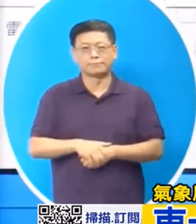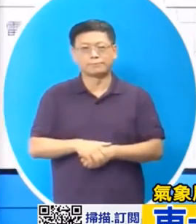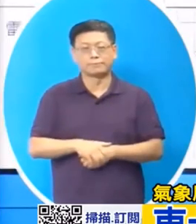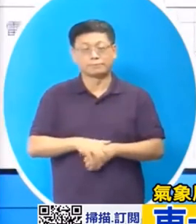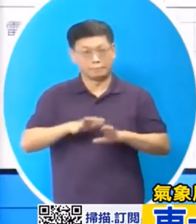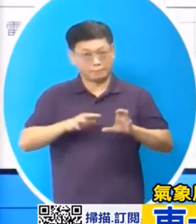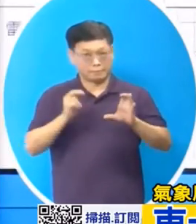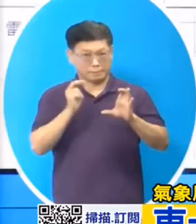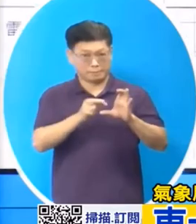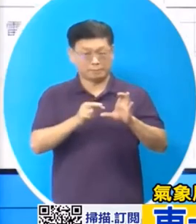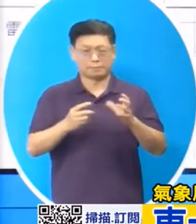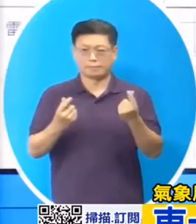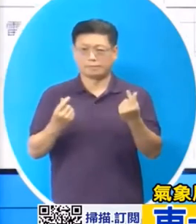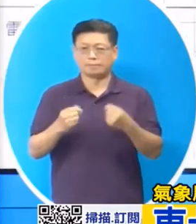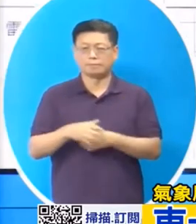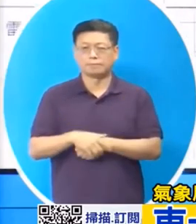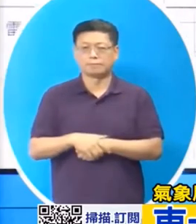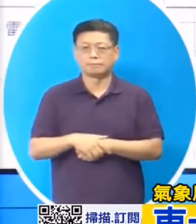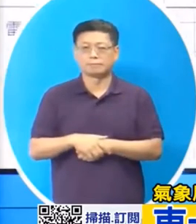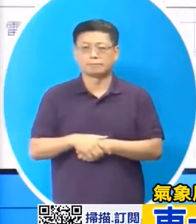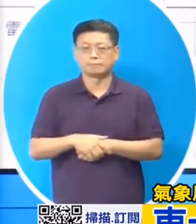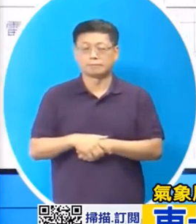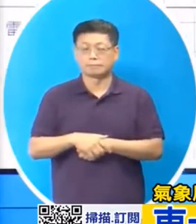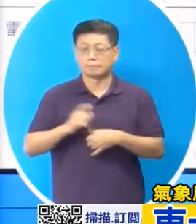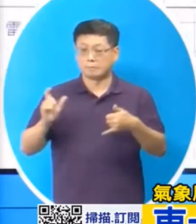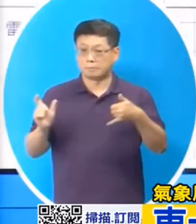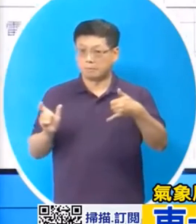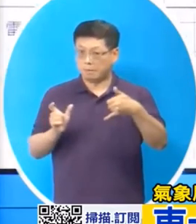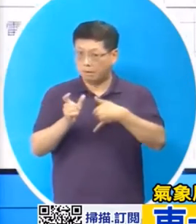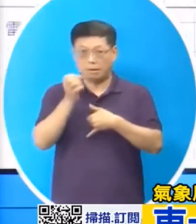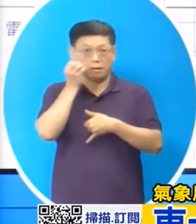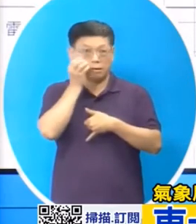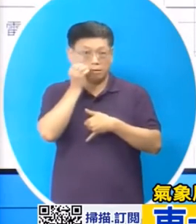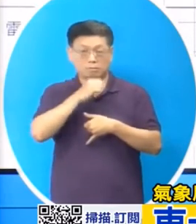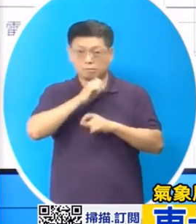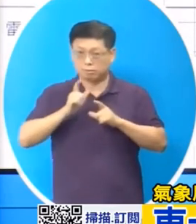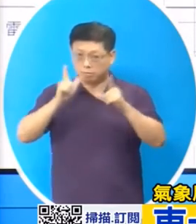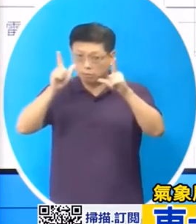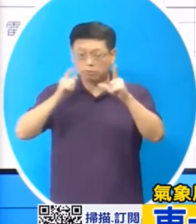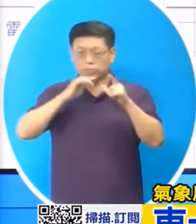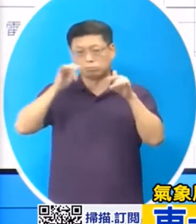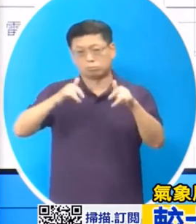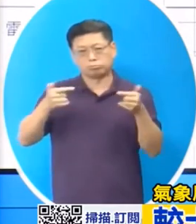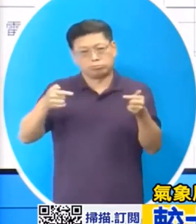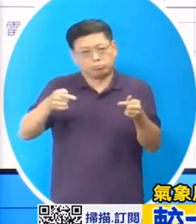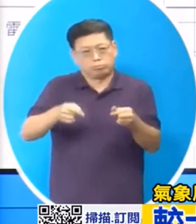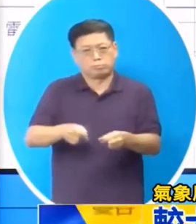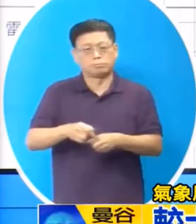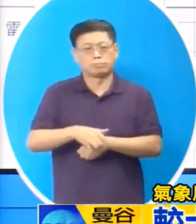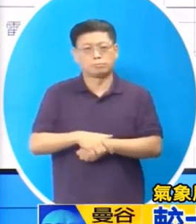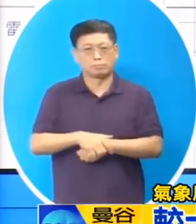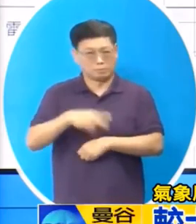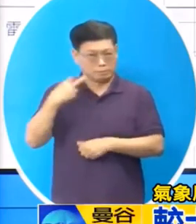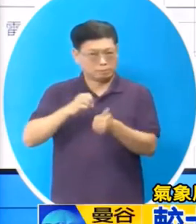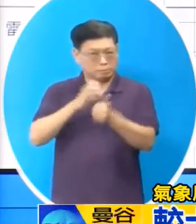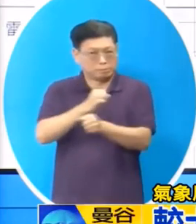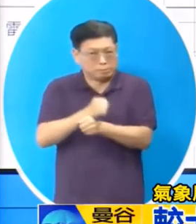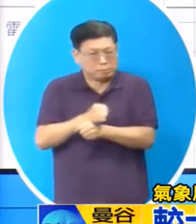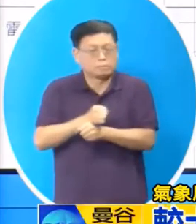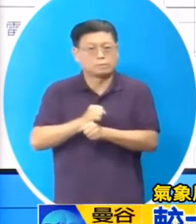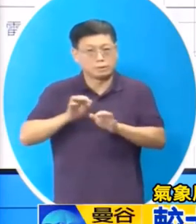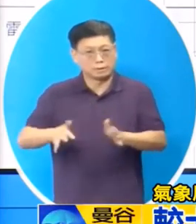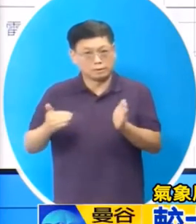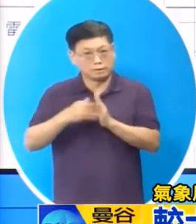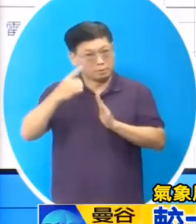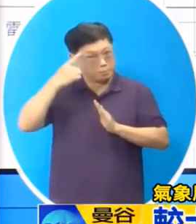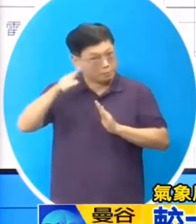雷达回波上我们可以看到其实台东花莲宜兰的降雨已经明显缓和起来了也提醒大家今天到